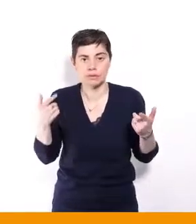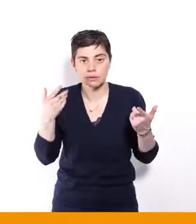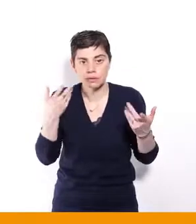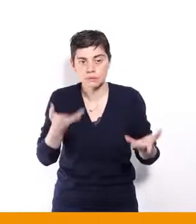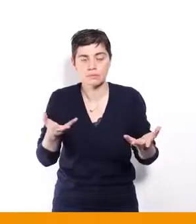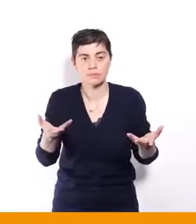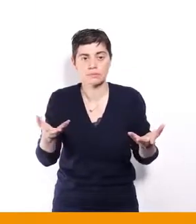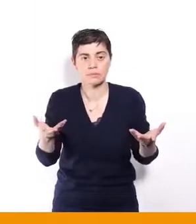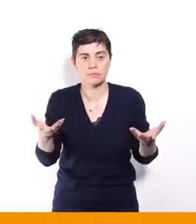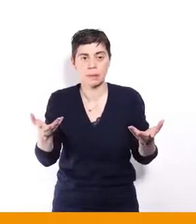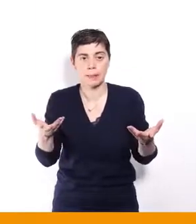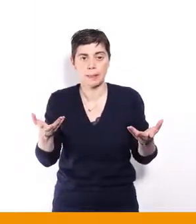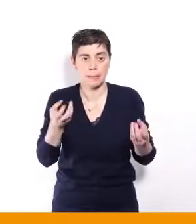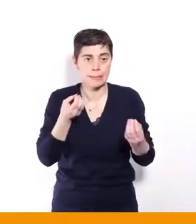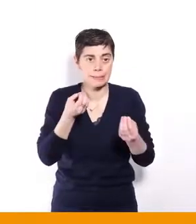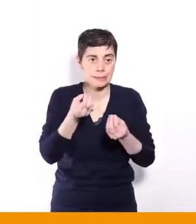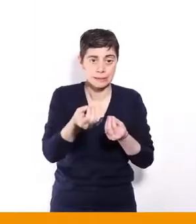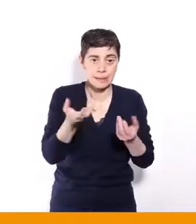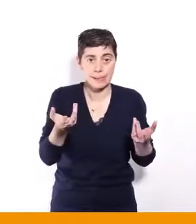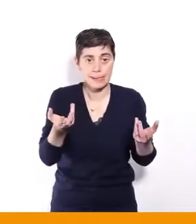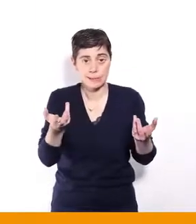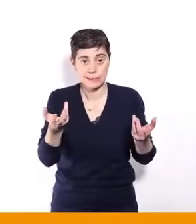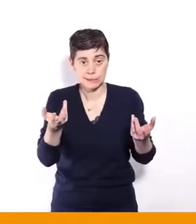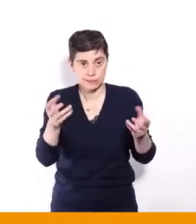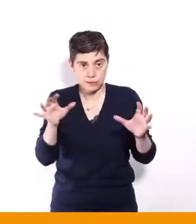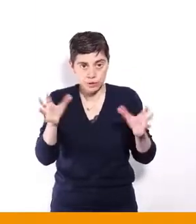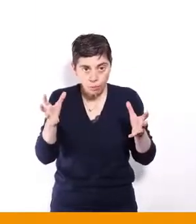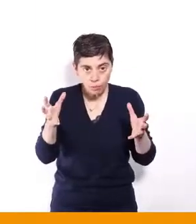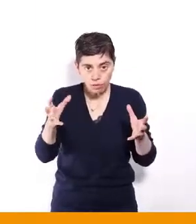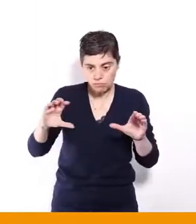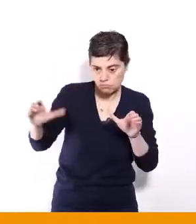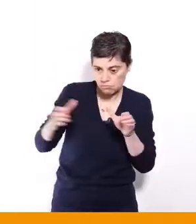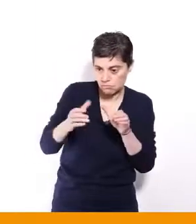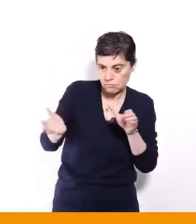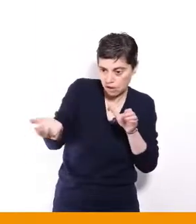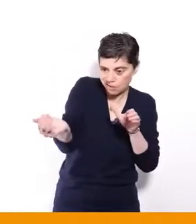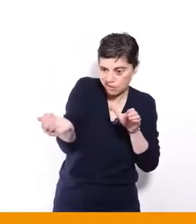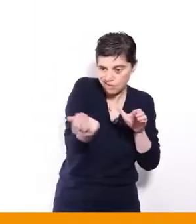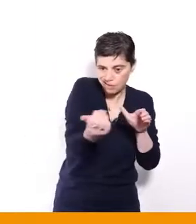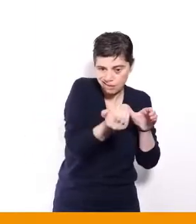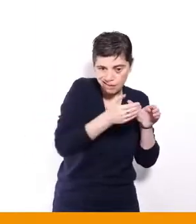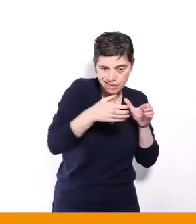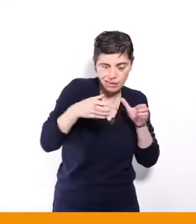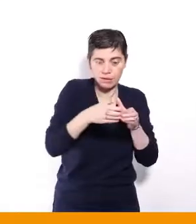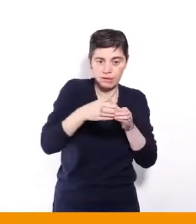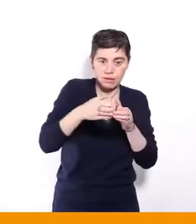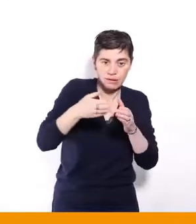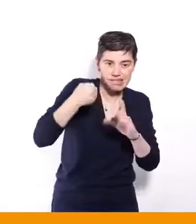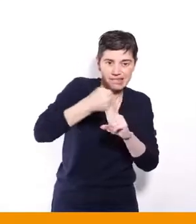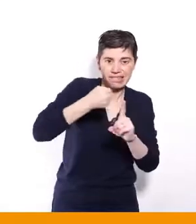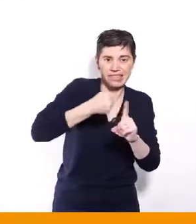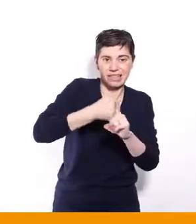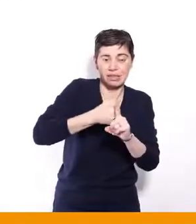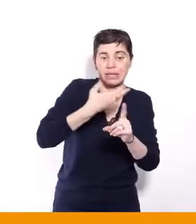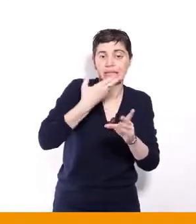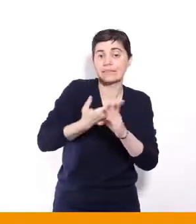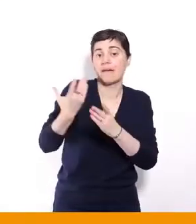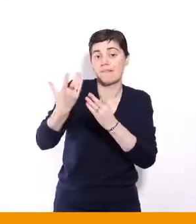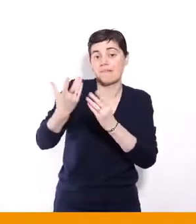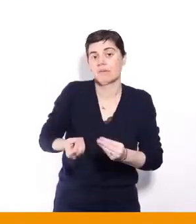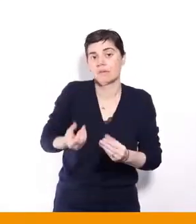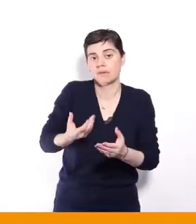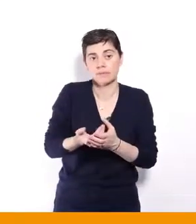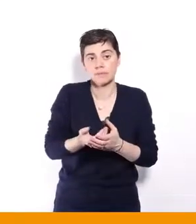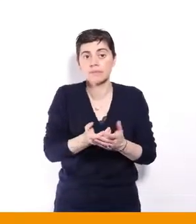les autres derrière une défense collective. Donc pour moi, la faiblesse, elle est là, parce que quand il y des salariés dans